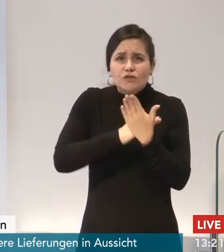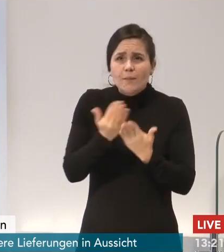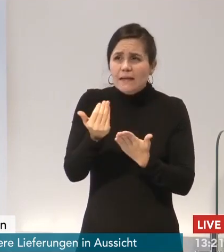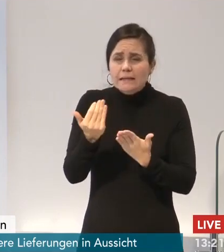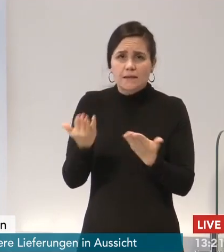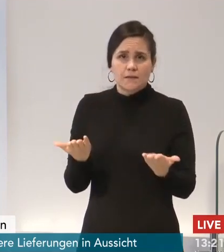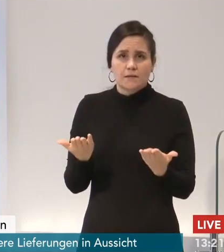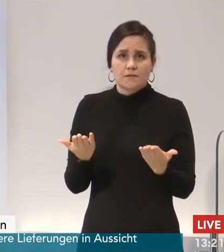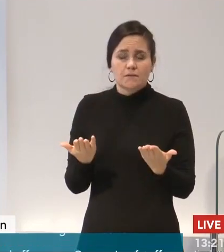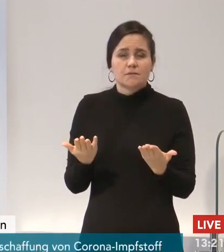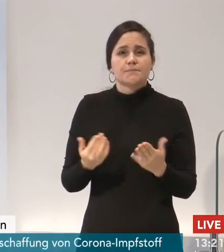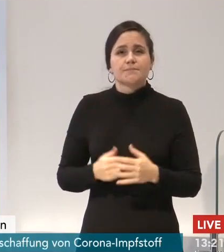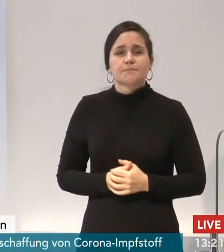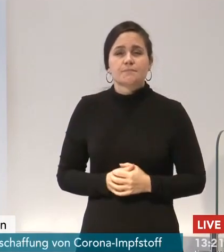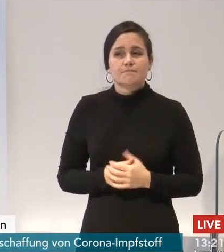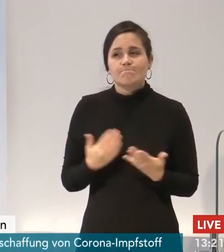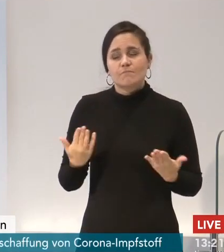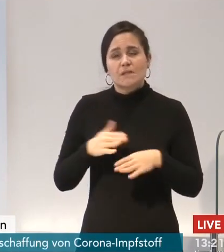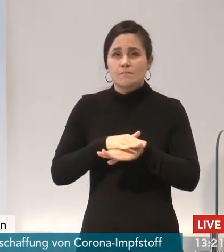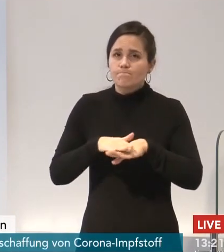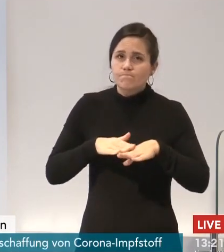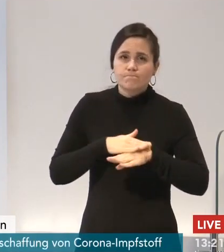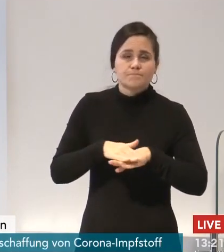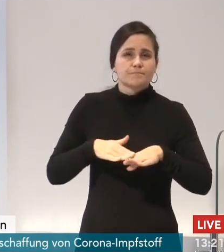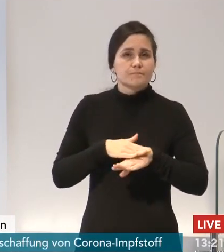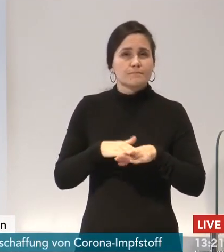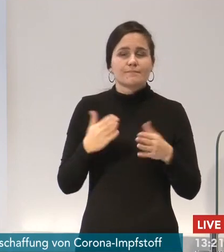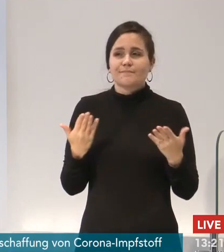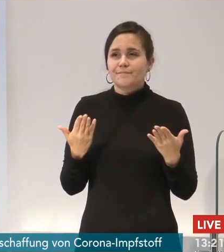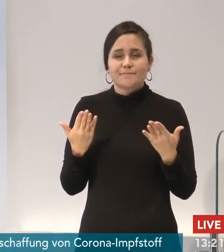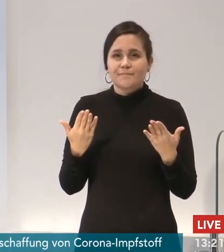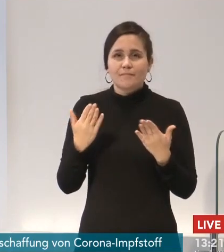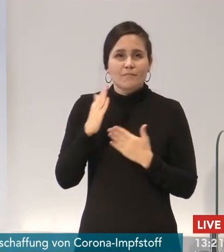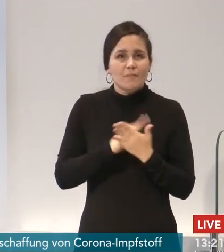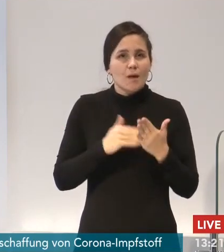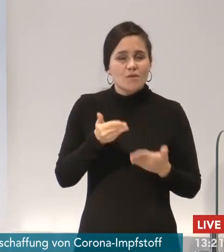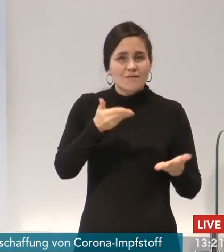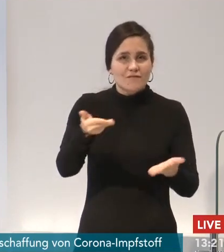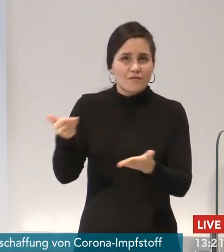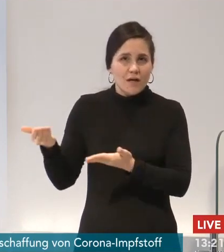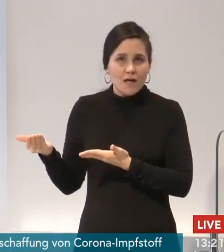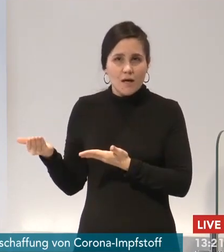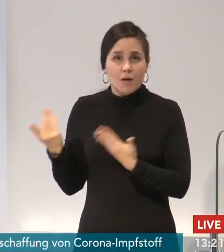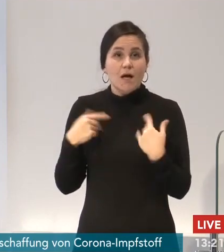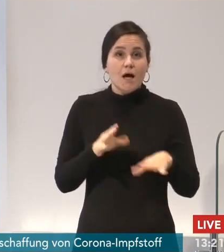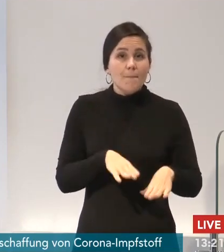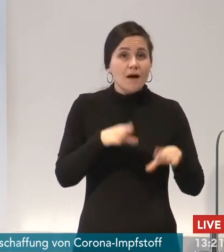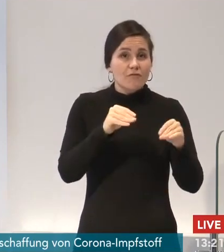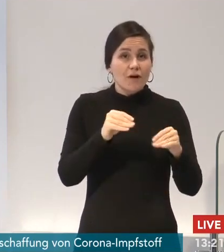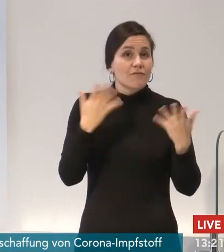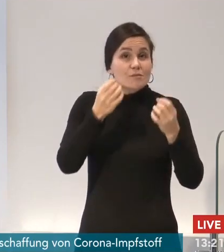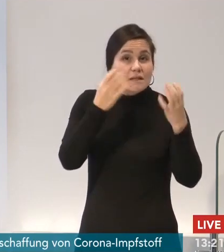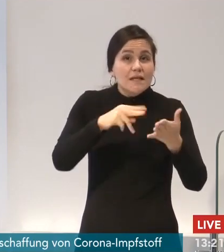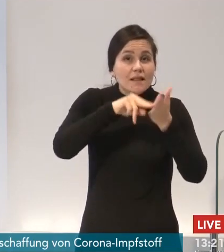Und bedauere, das will ich hier noch mal sagen, dass es bei der Terminvergabe am Anfang zu technischen Schwierigkeiten gekommen ist.